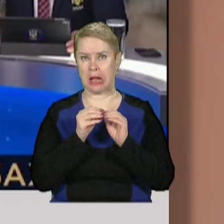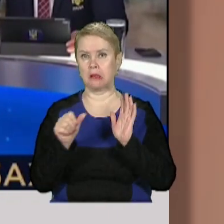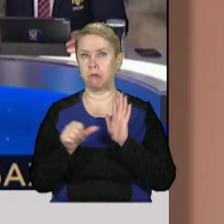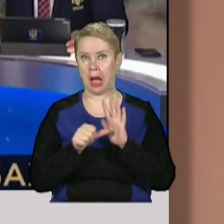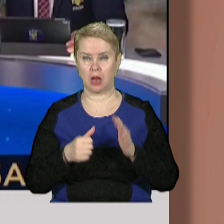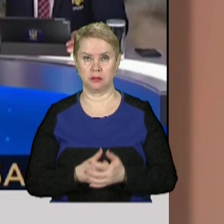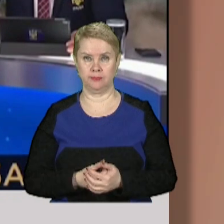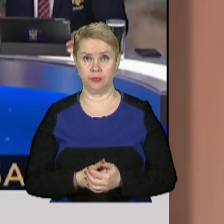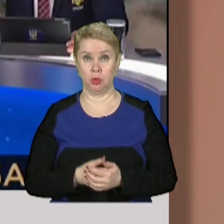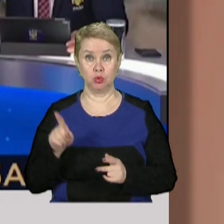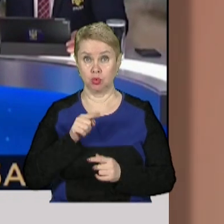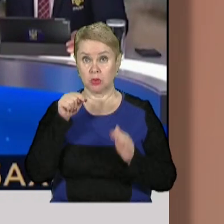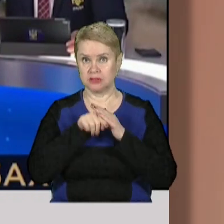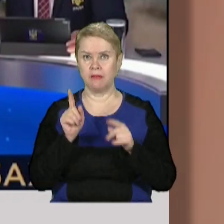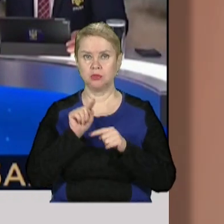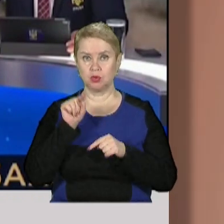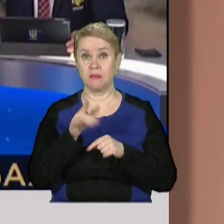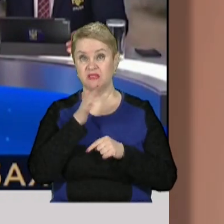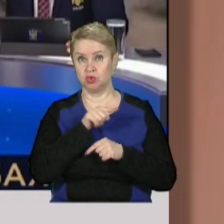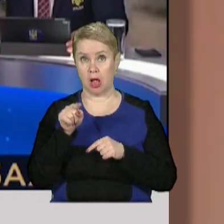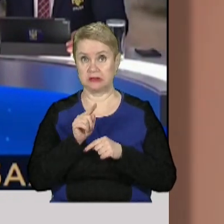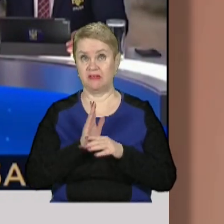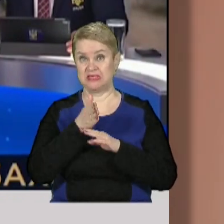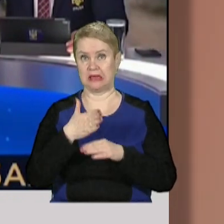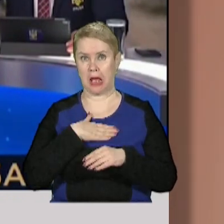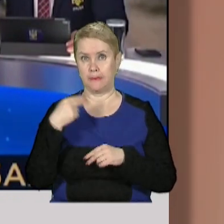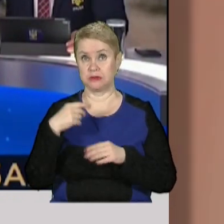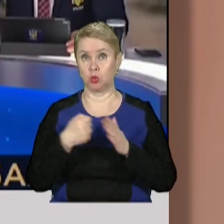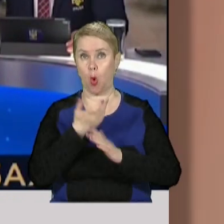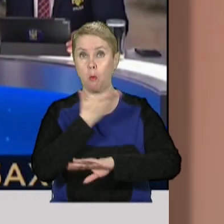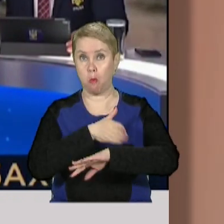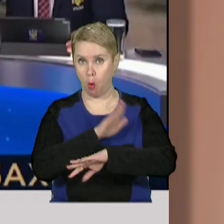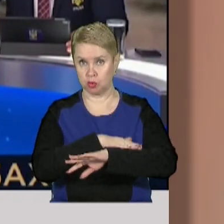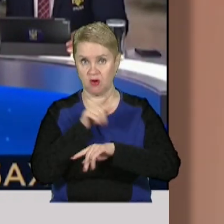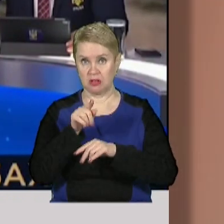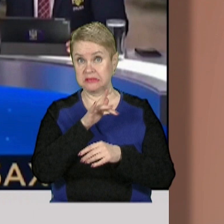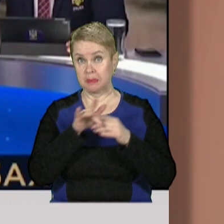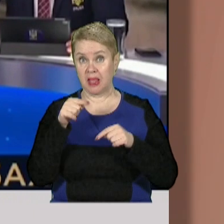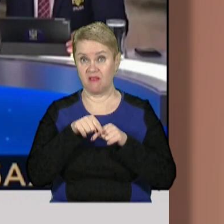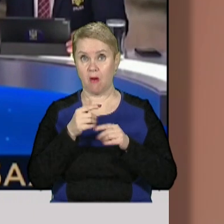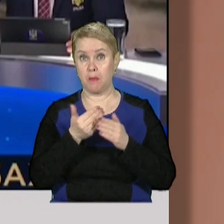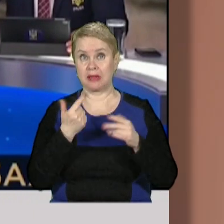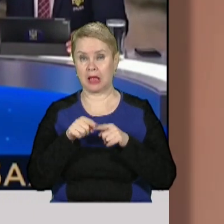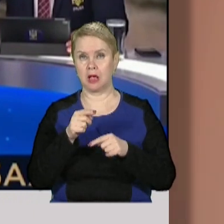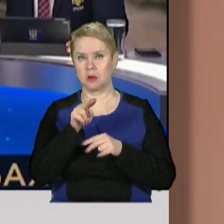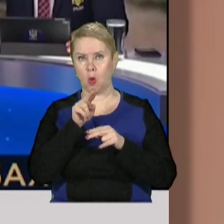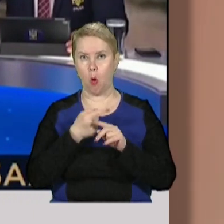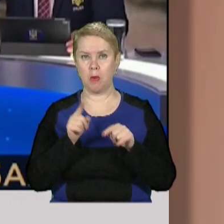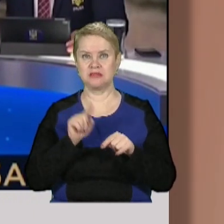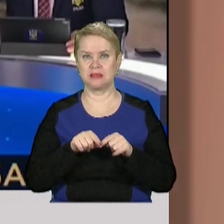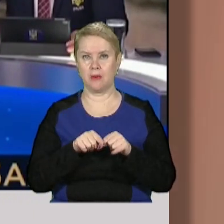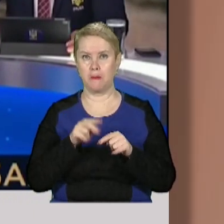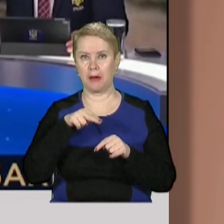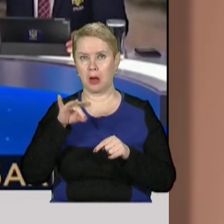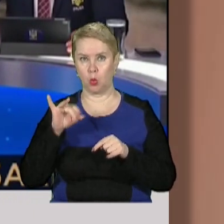бригади. що символічно, якраз під час візиту нашого президента до Польщі, вони збили його переносним зенітним ракетним комплексом